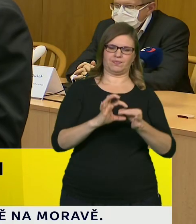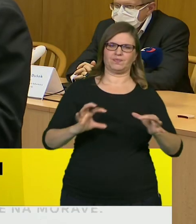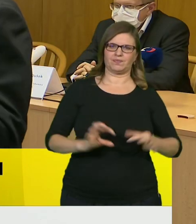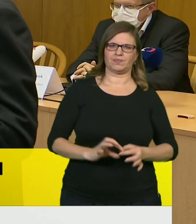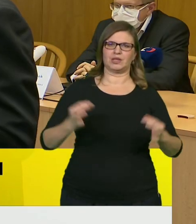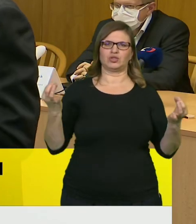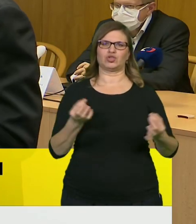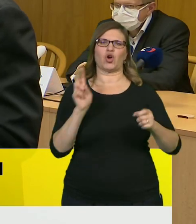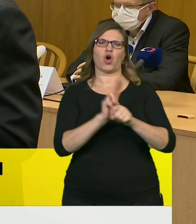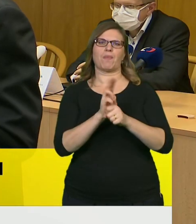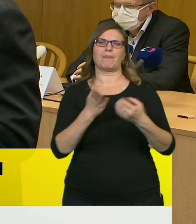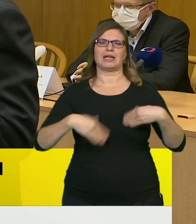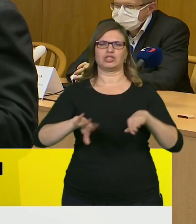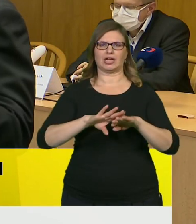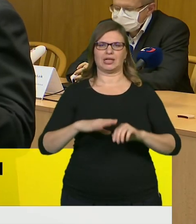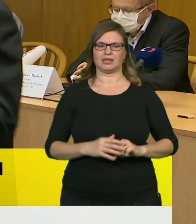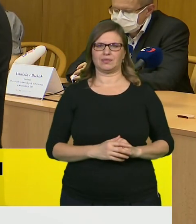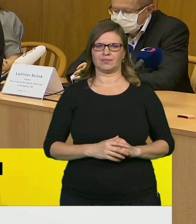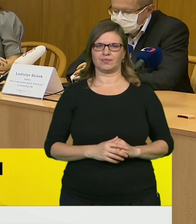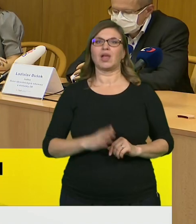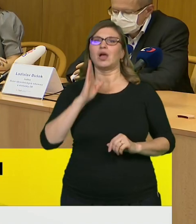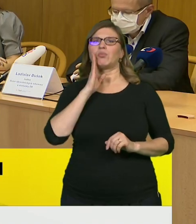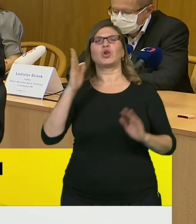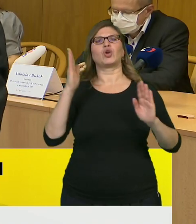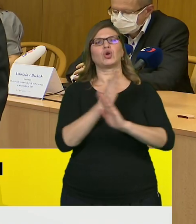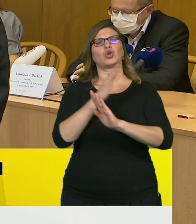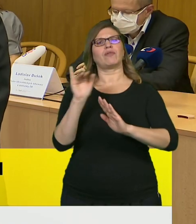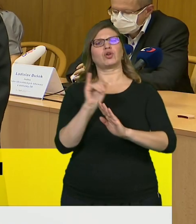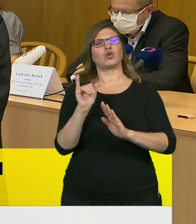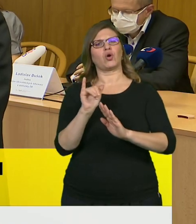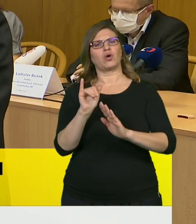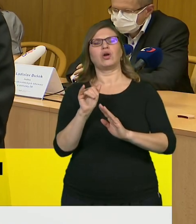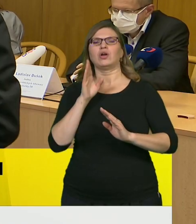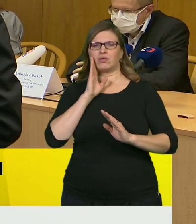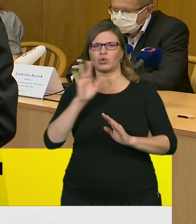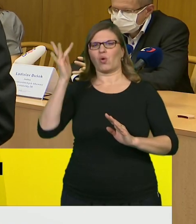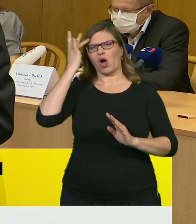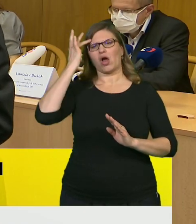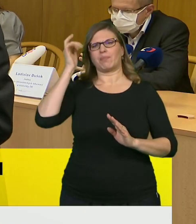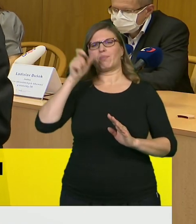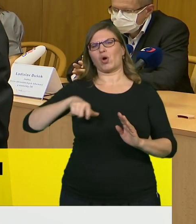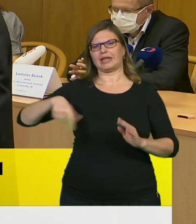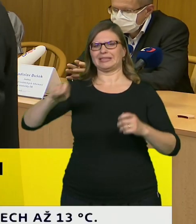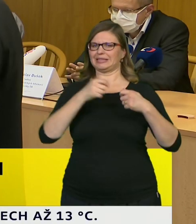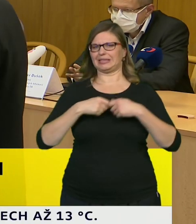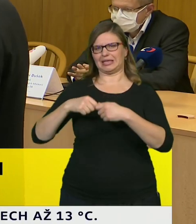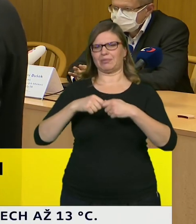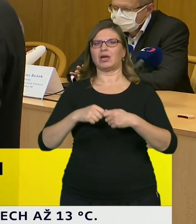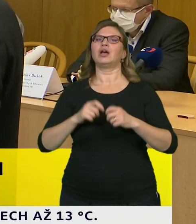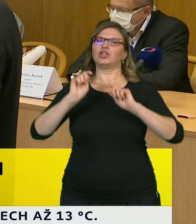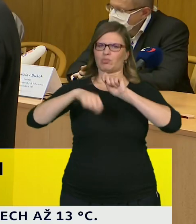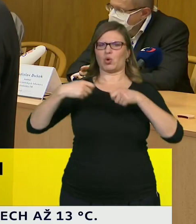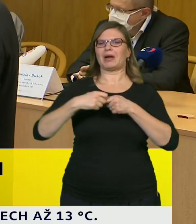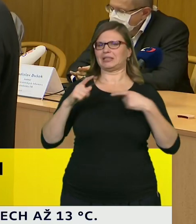zdravotnictví, případně přizvaných expertů, který rozhodne a dá doporučení vládě, která má tu ultimativní zodpovědnost.